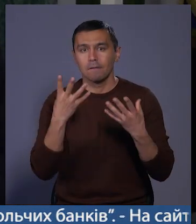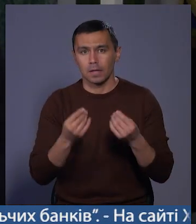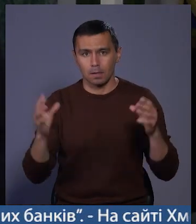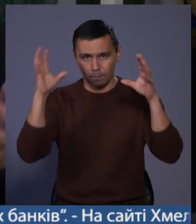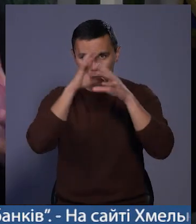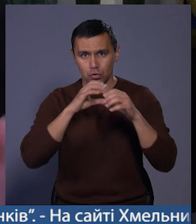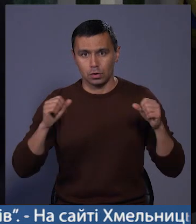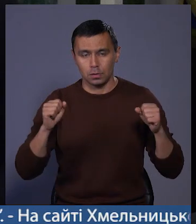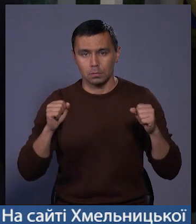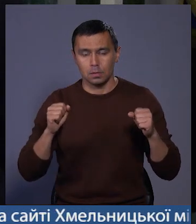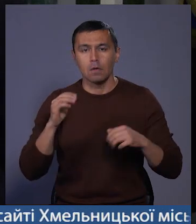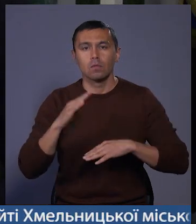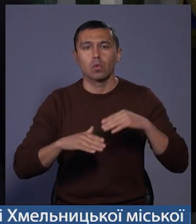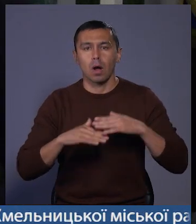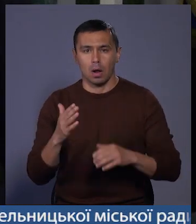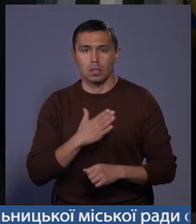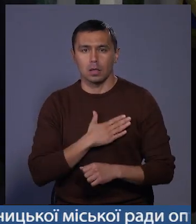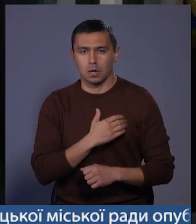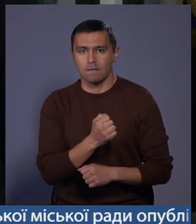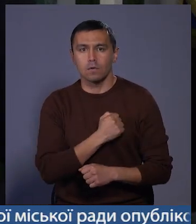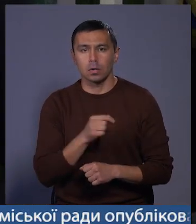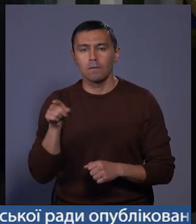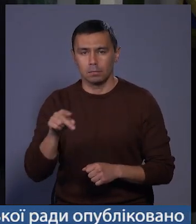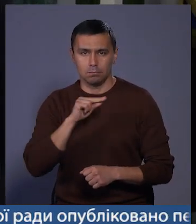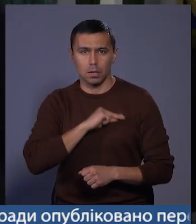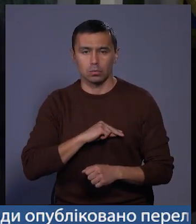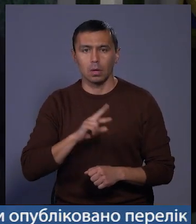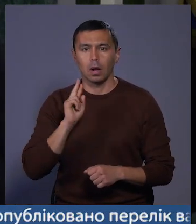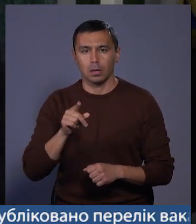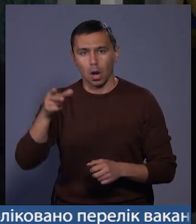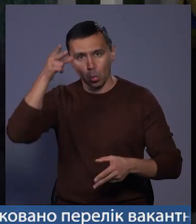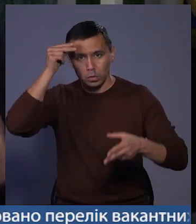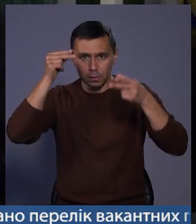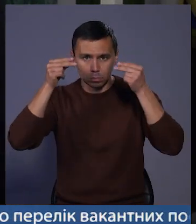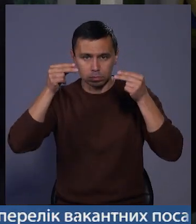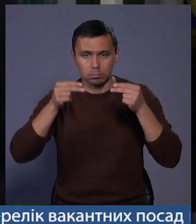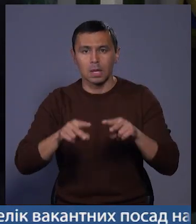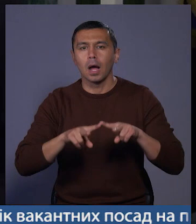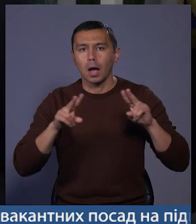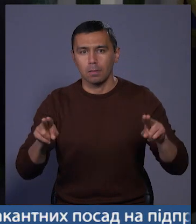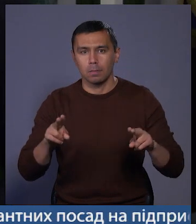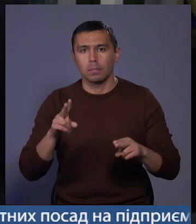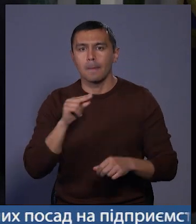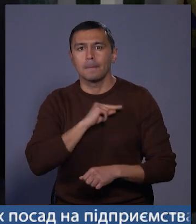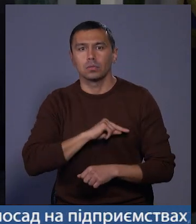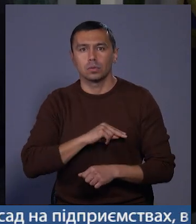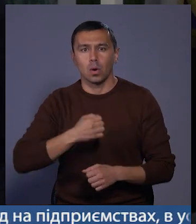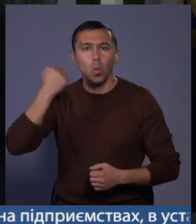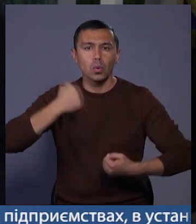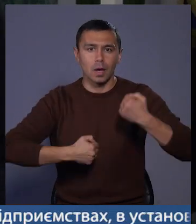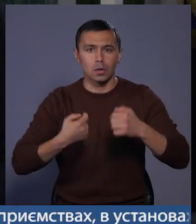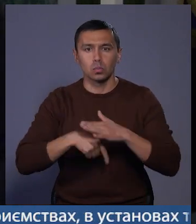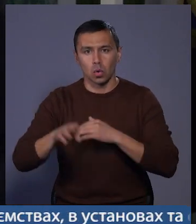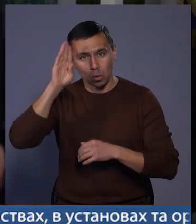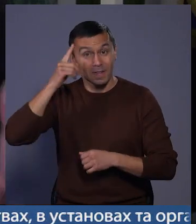вночі. В руках наших воїнів він працює як і на розвитку, так і власне працює як і ударний, тому що